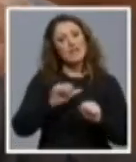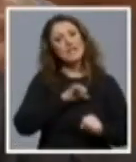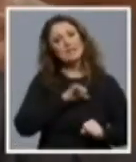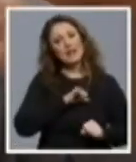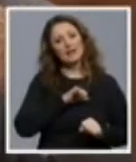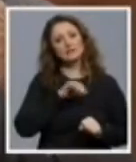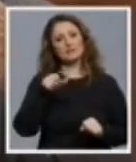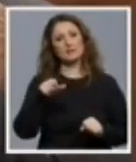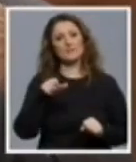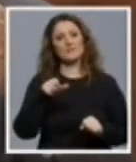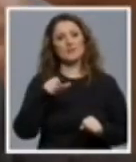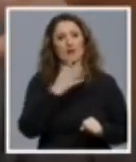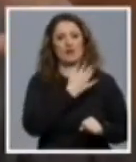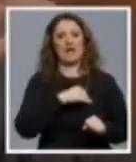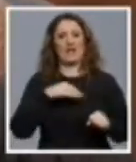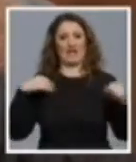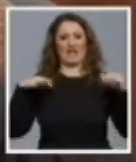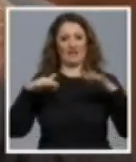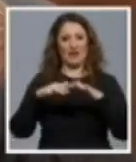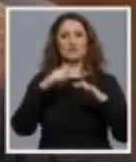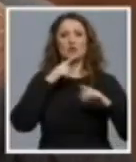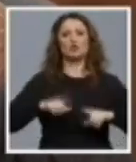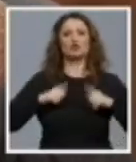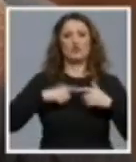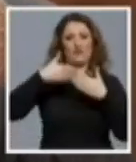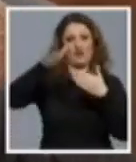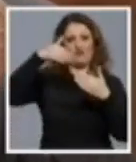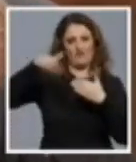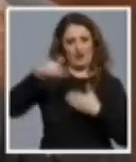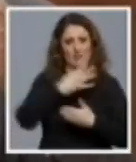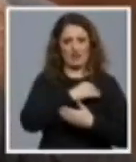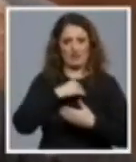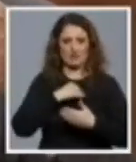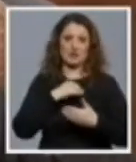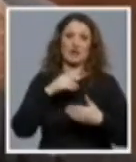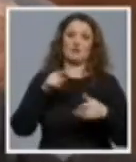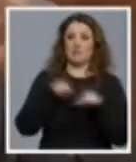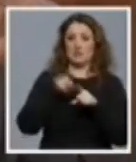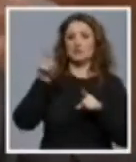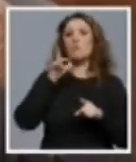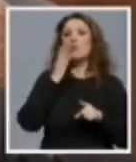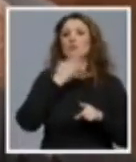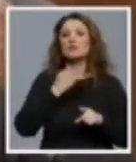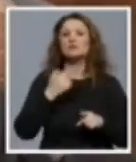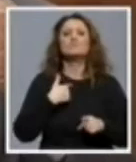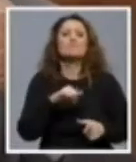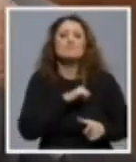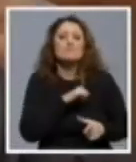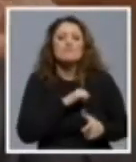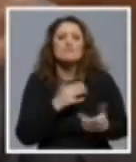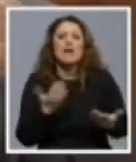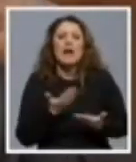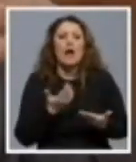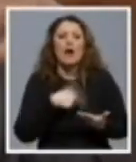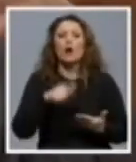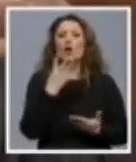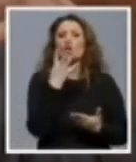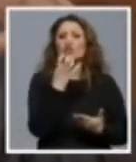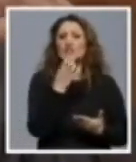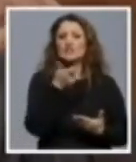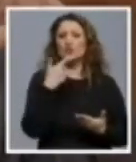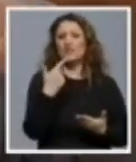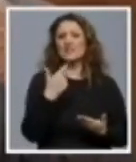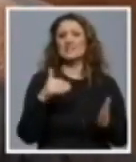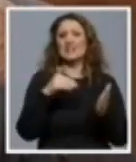Hrvata izvandomovine, Hrvata u Bosni i Hercegovini. Ja bih ga upitao kako je to štićenje interesa ako se 420.000